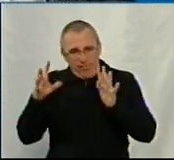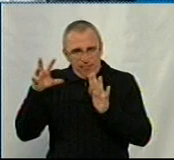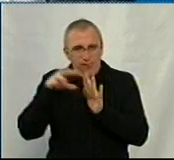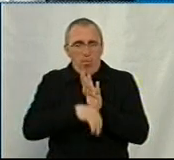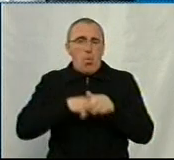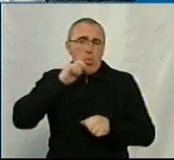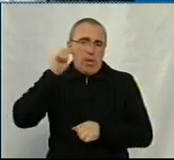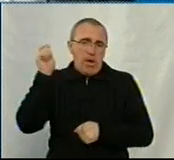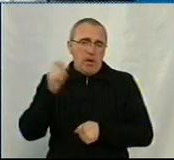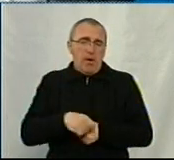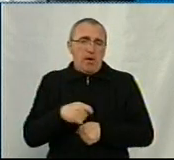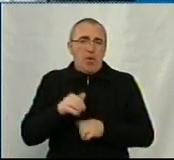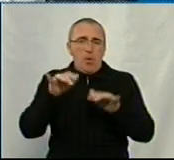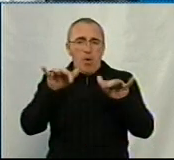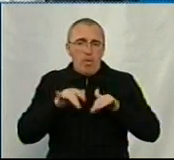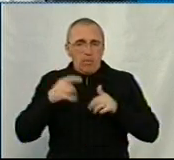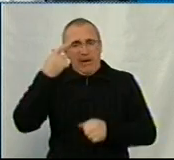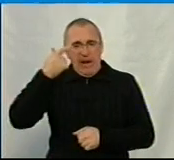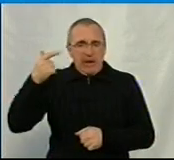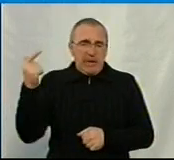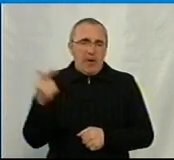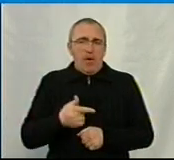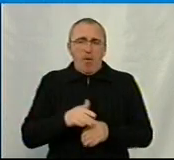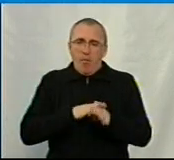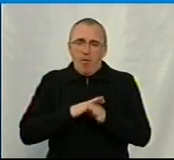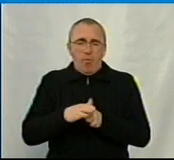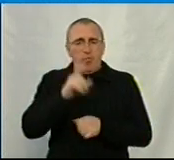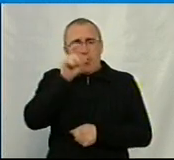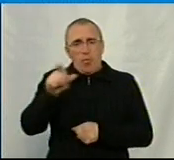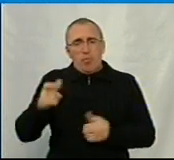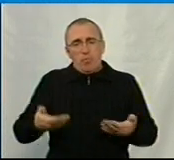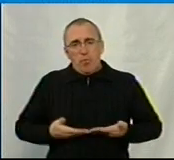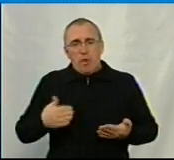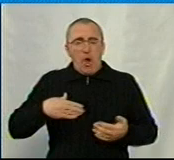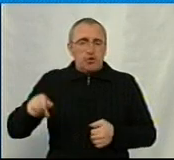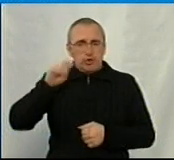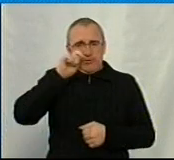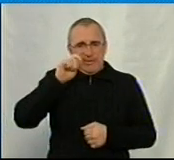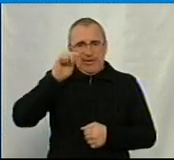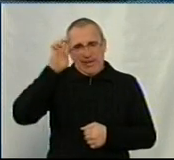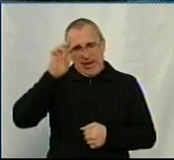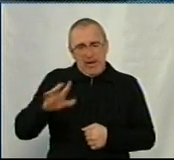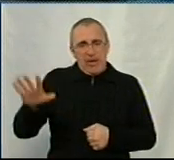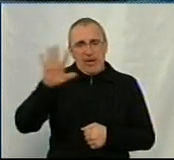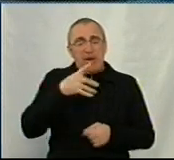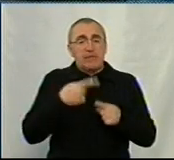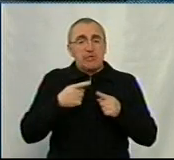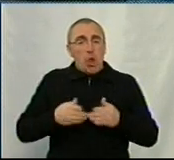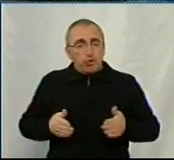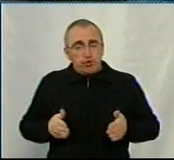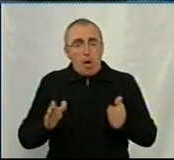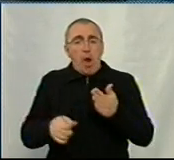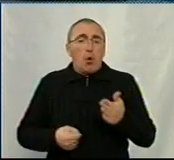і, можна так сказати, комп'ютерну грамотність абсолютно кожного мешканця нашої країни. В кінці кінців це і є шлях до